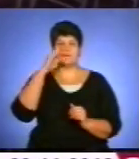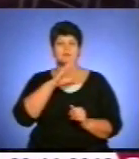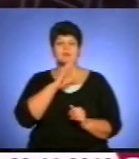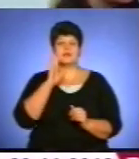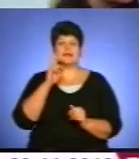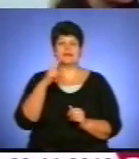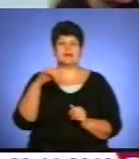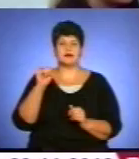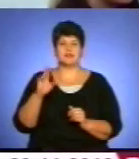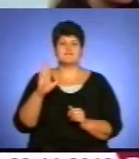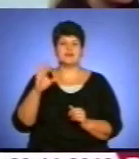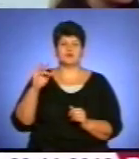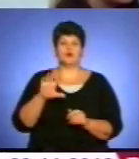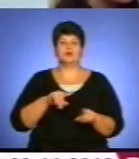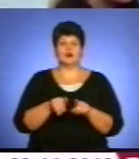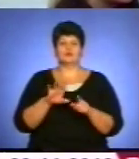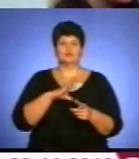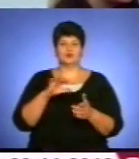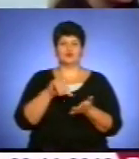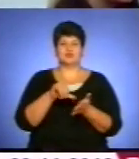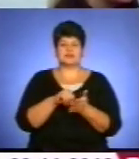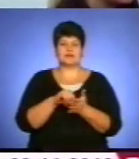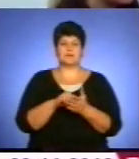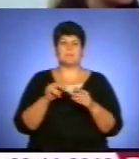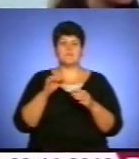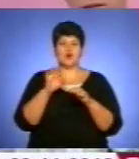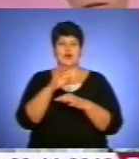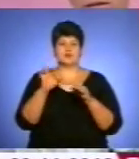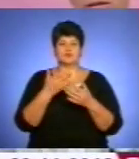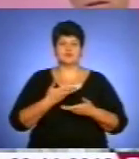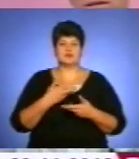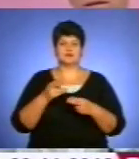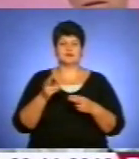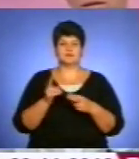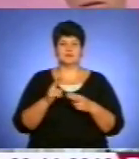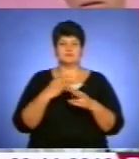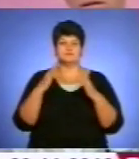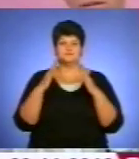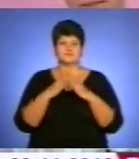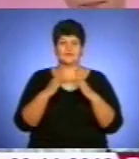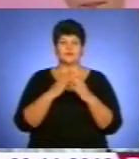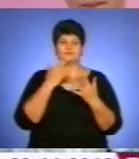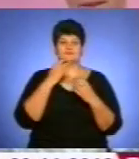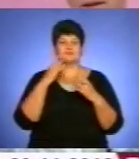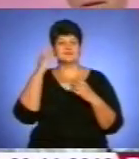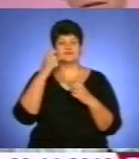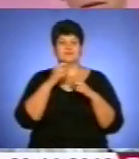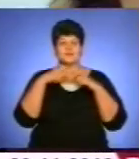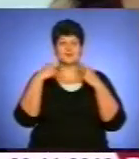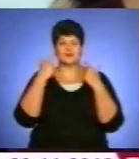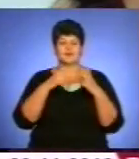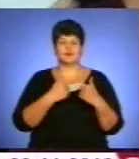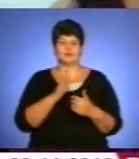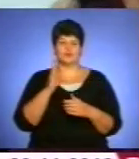Вероніки теж були учасниками проєкту і жили у притулку. Вони довго вчились мріяти, посміхатися, щиро радіти та бути